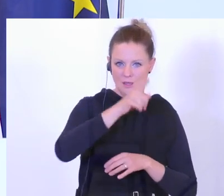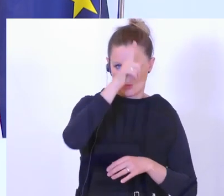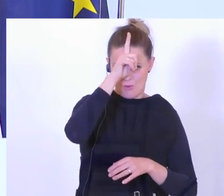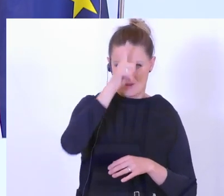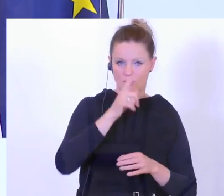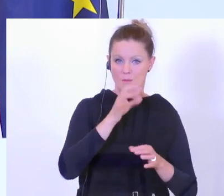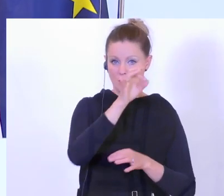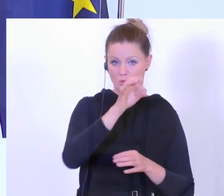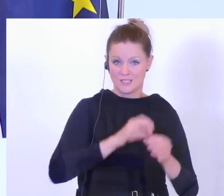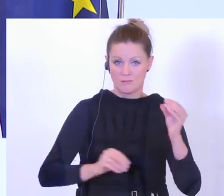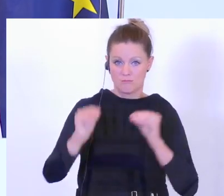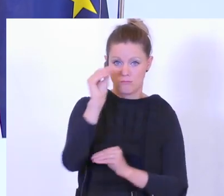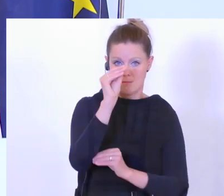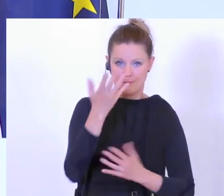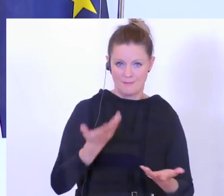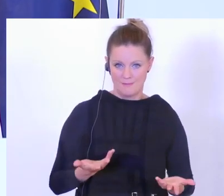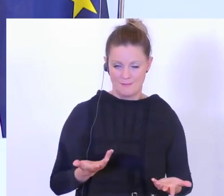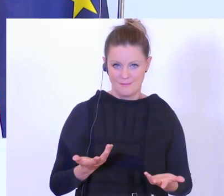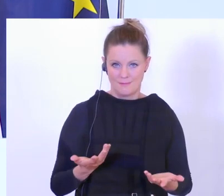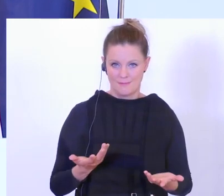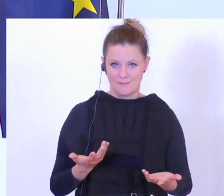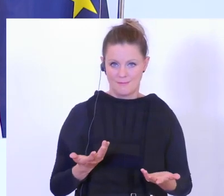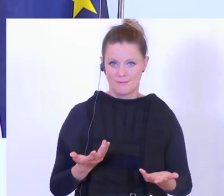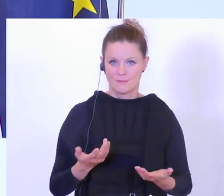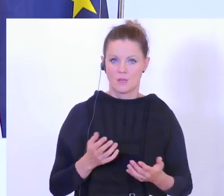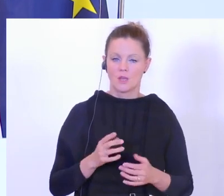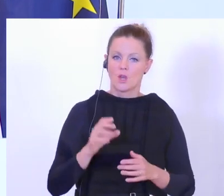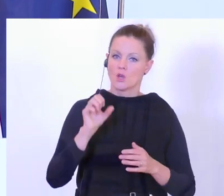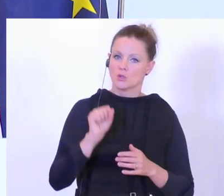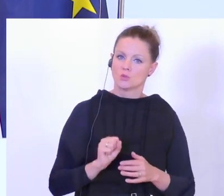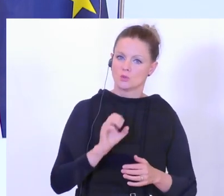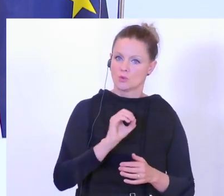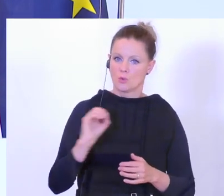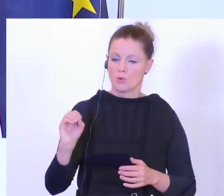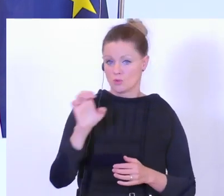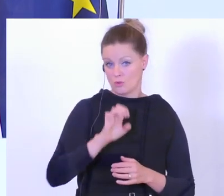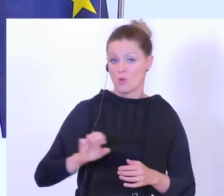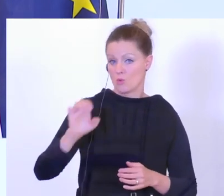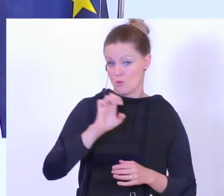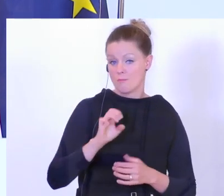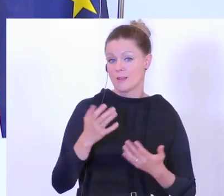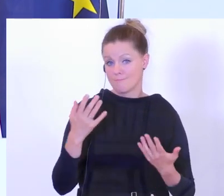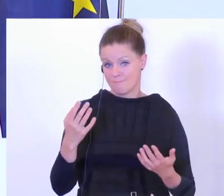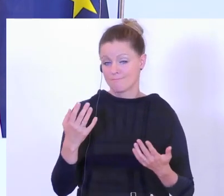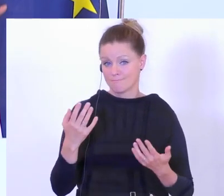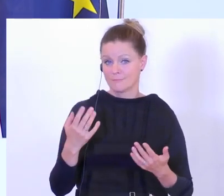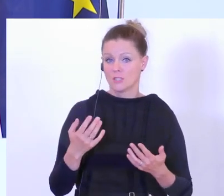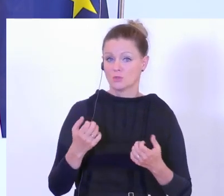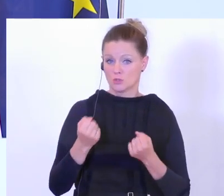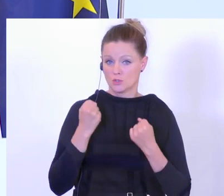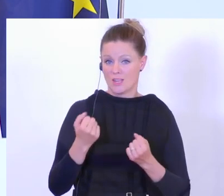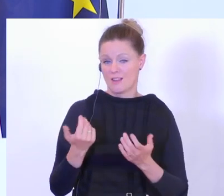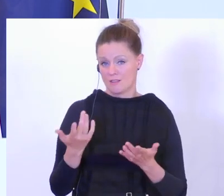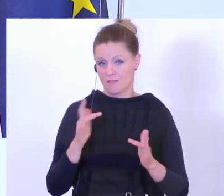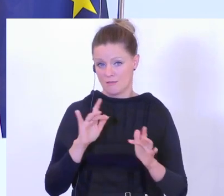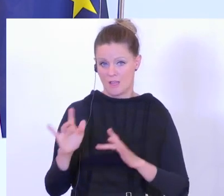entsprechend prozentuell hoch. Aber Südosteuropa spielt eine große Rolle und seit 2015, 2016